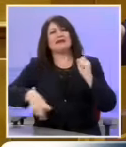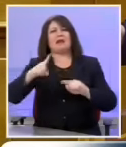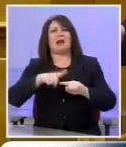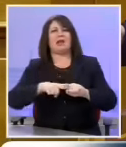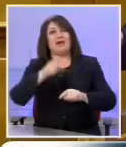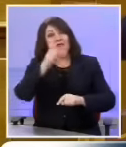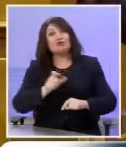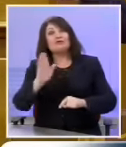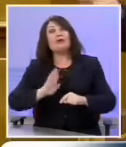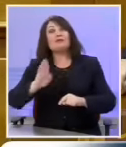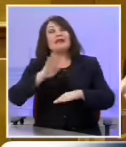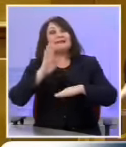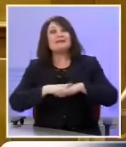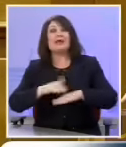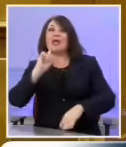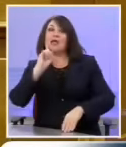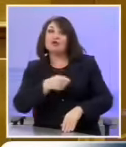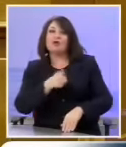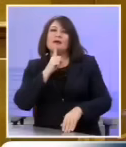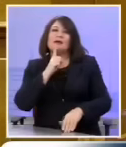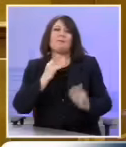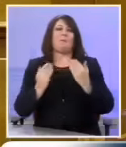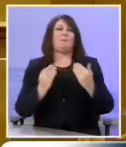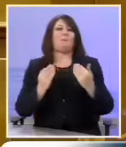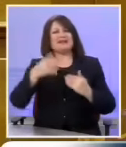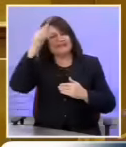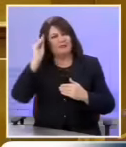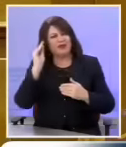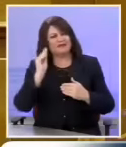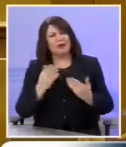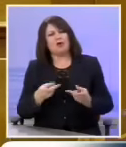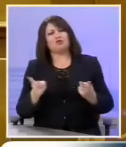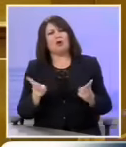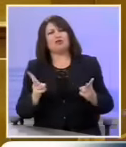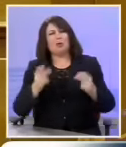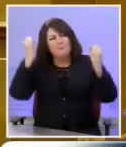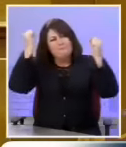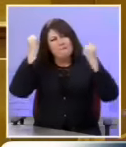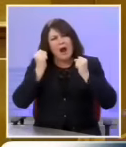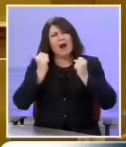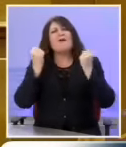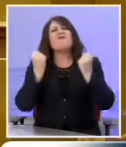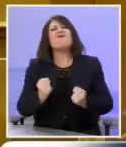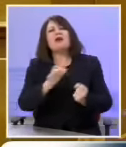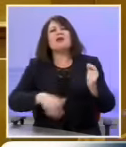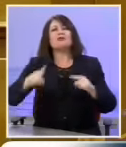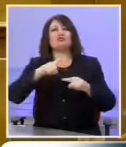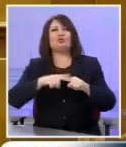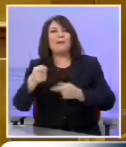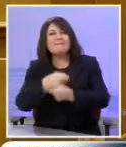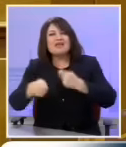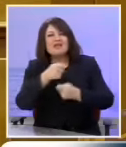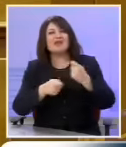προκάλεσε με την εντολή ή την ανοχή του κυρίου Τσίπρα μια τεράστια βλάβη στον ελληνικό λαό, στους πολίτες, στις